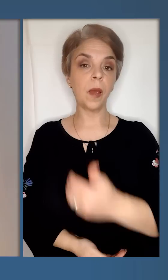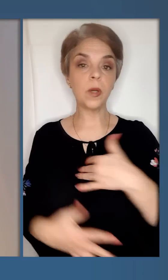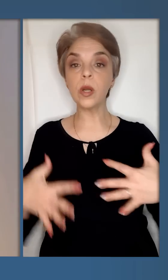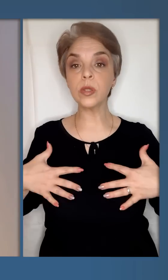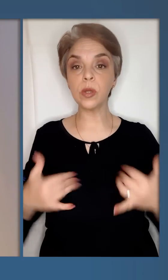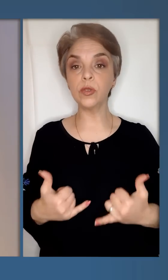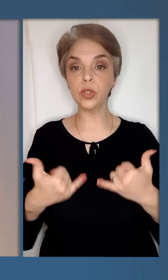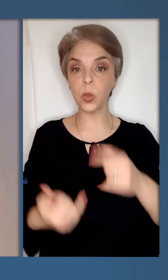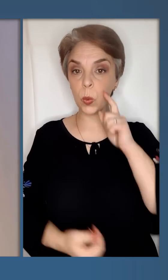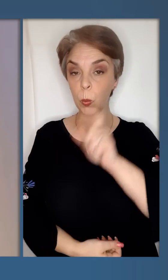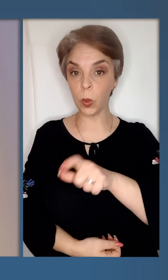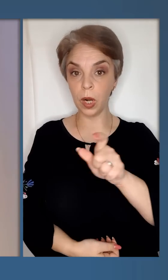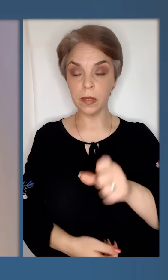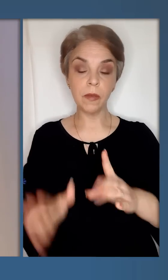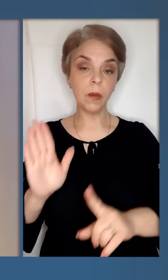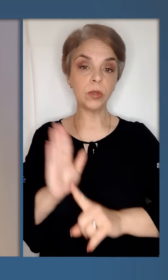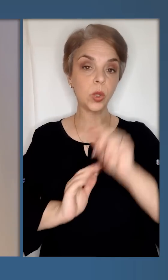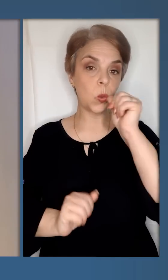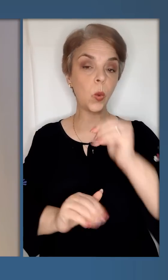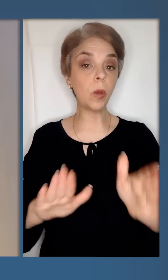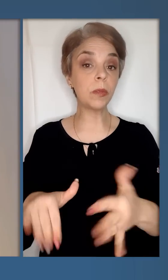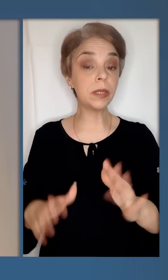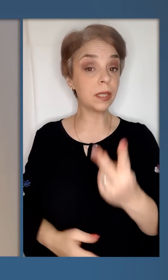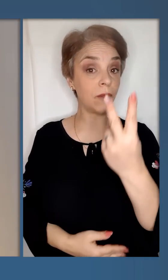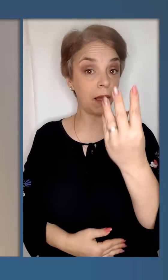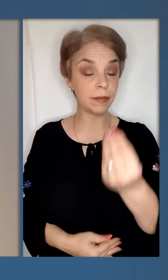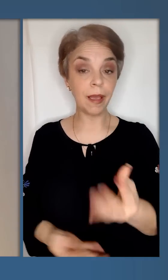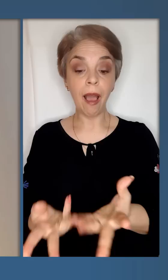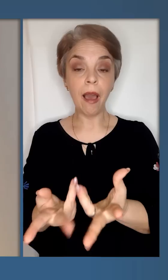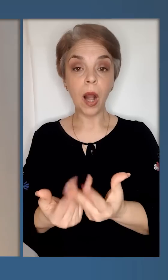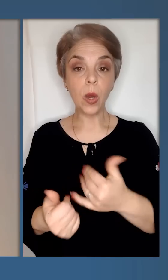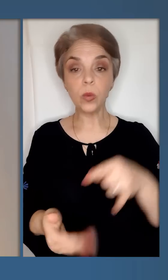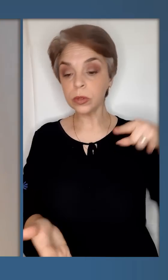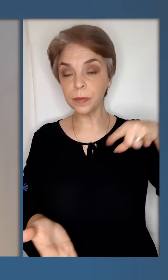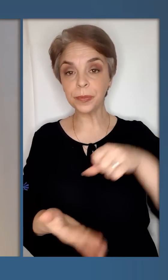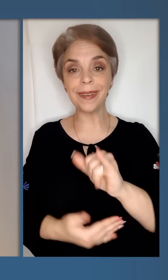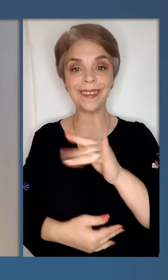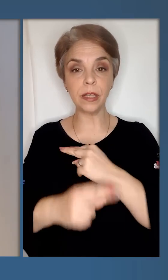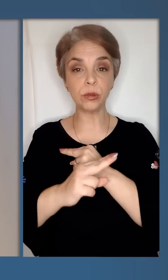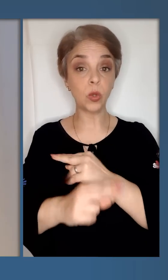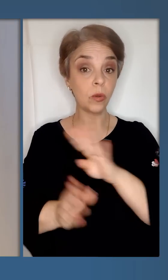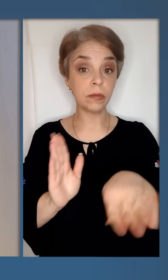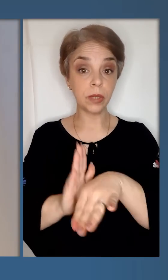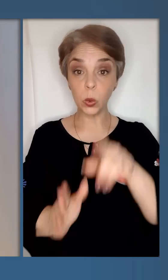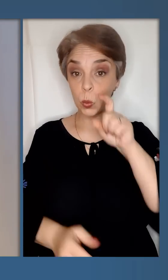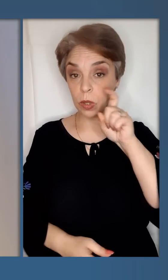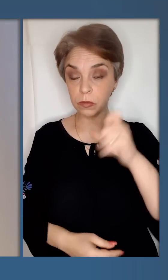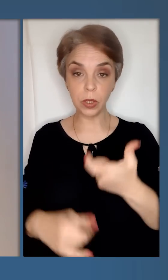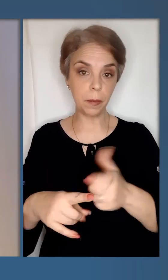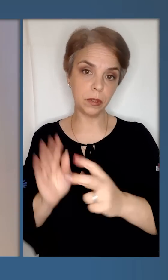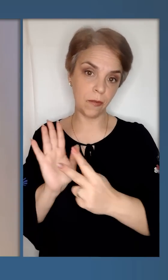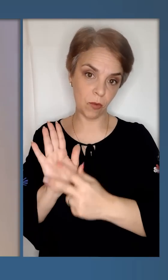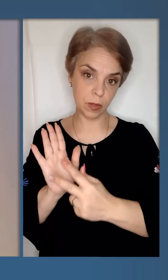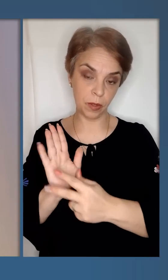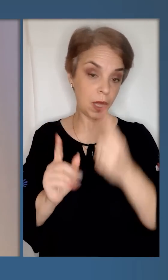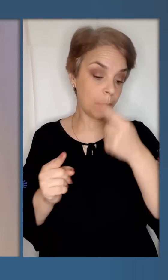Бажаю здоров'я, шановні українці! Від початку року минуло лише два дні, рахунок спитих іранських дронів над Україною вже більше 8